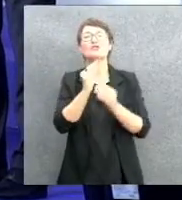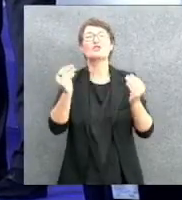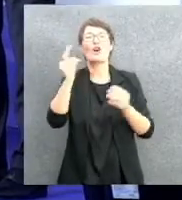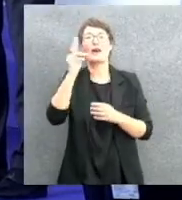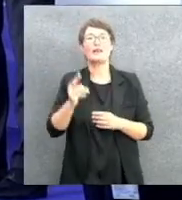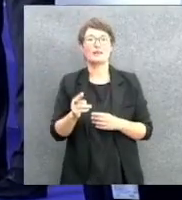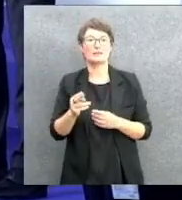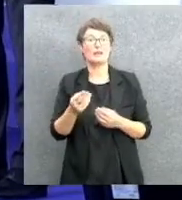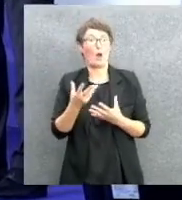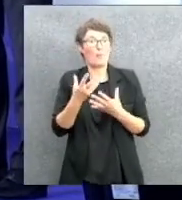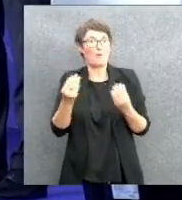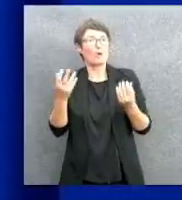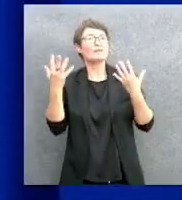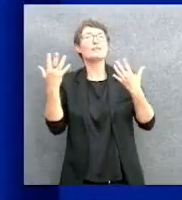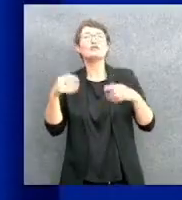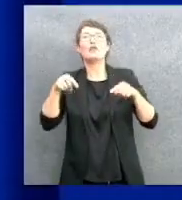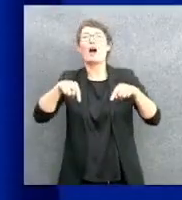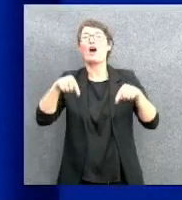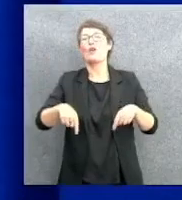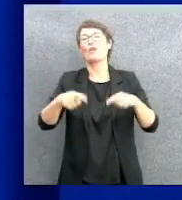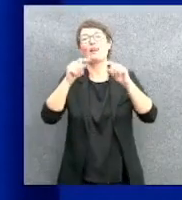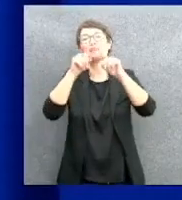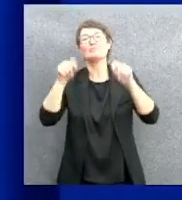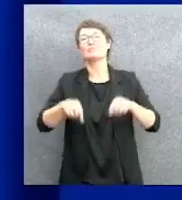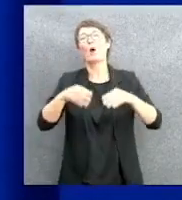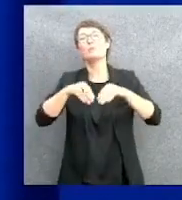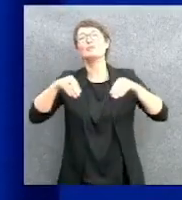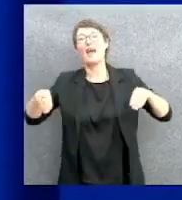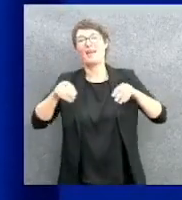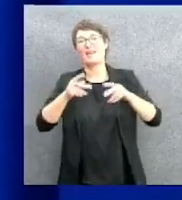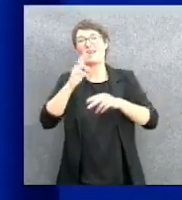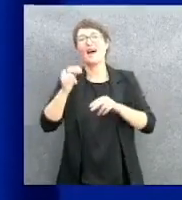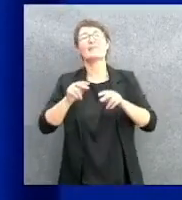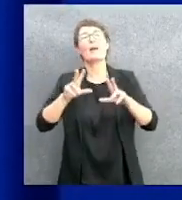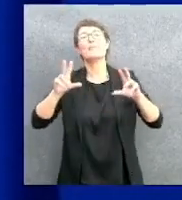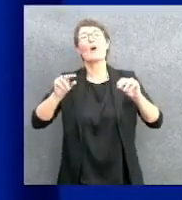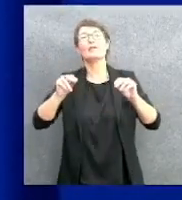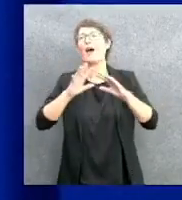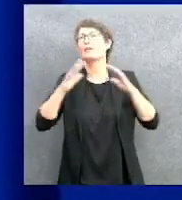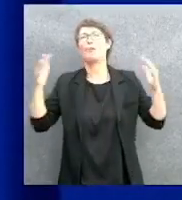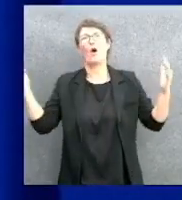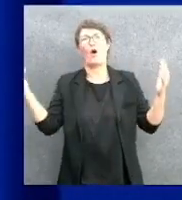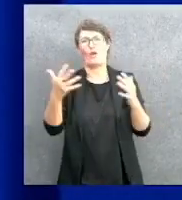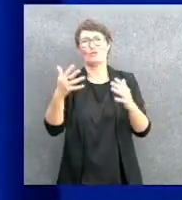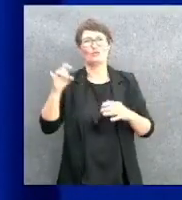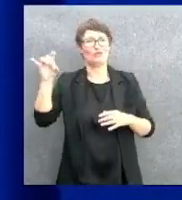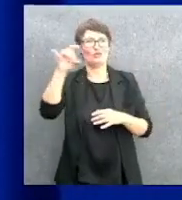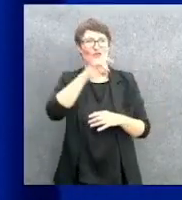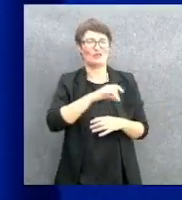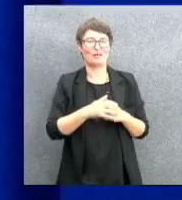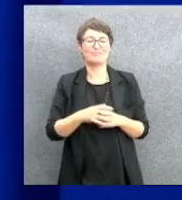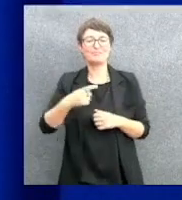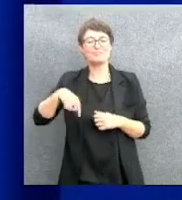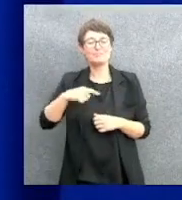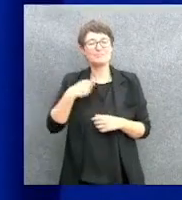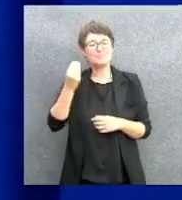di arti moderne di tutto il pianeta. Abbiamo deciso di reinventarla con questa logica inclusiva